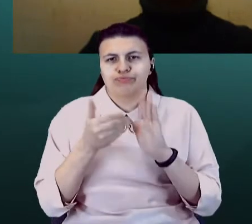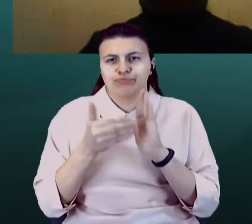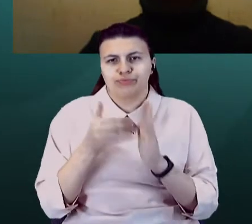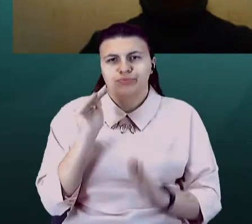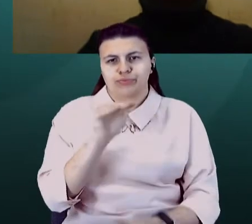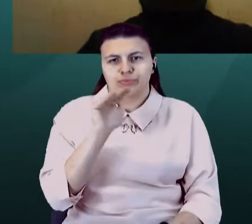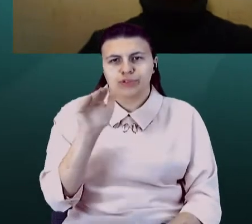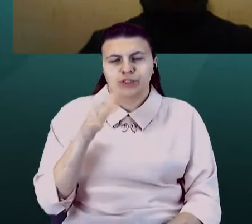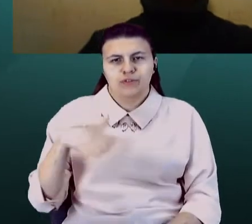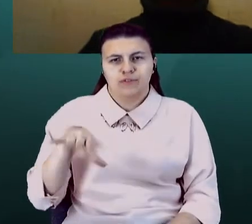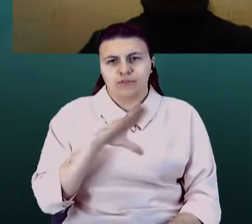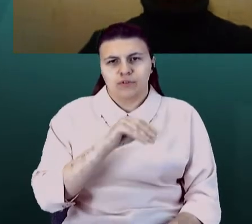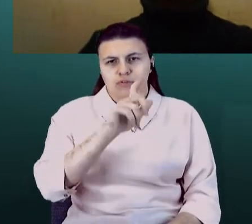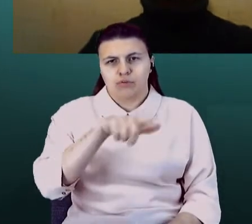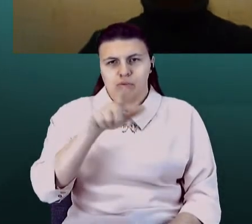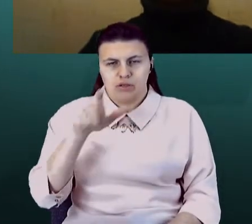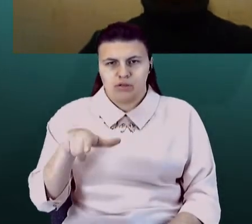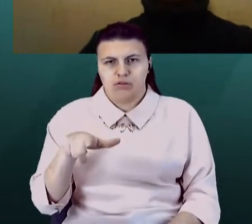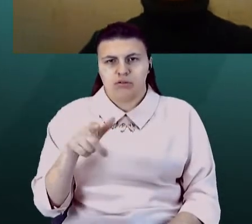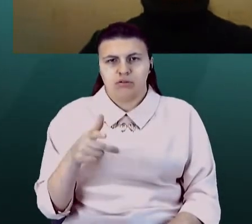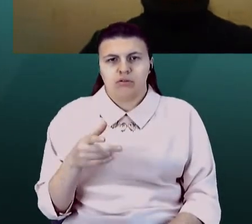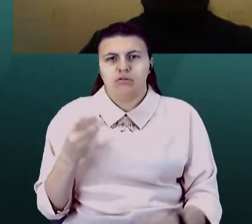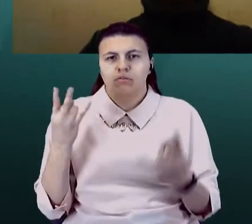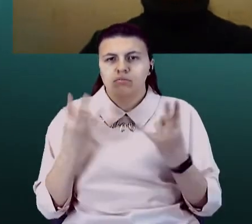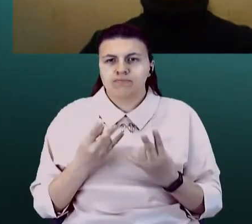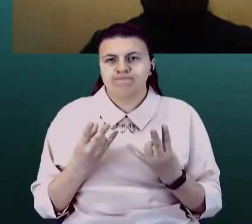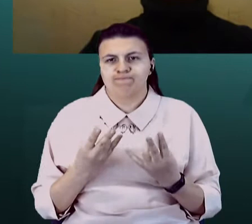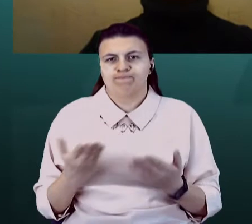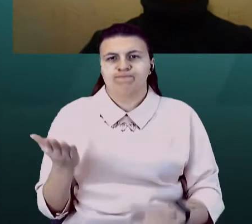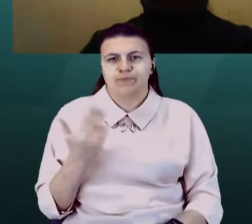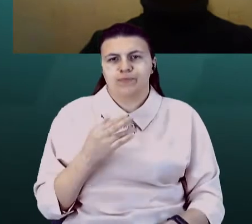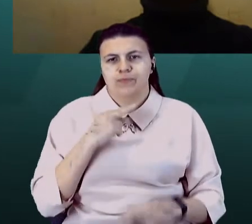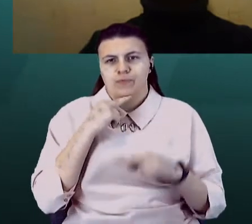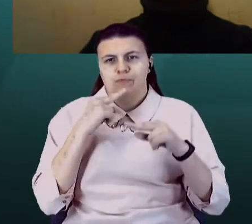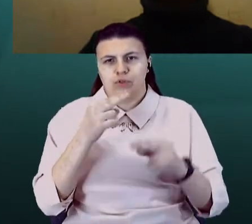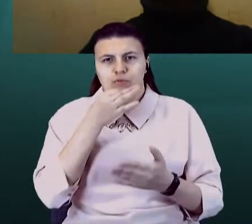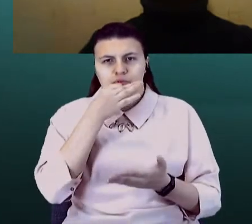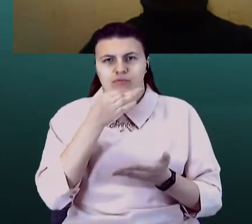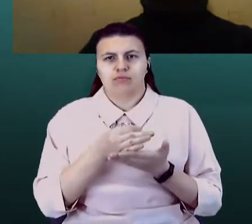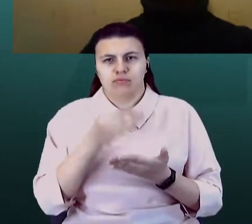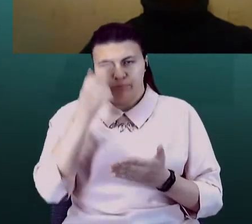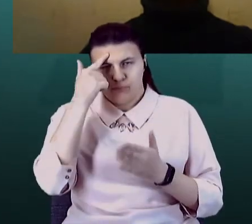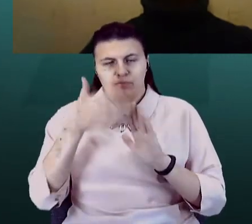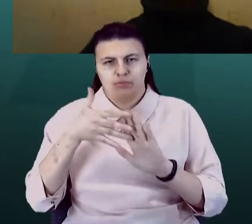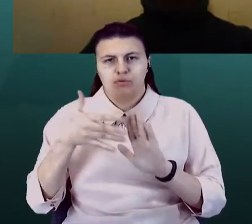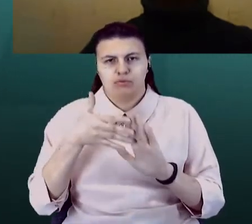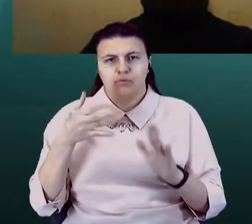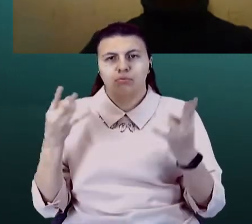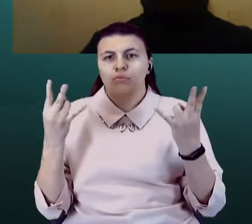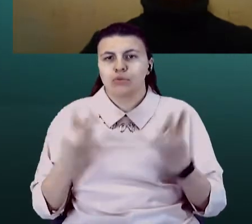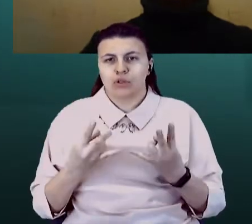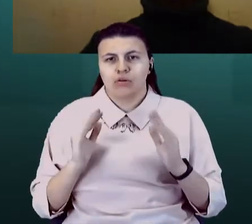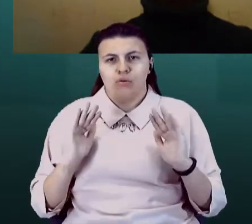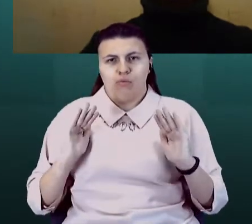громадян, давайте відноситись свідомо. Потрібно обмежитись.